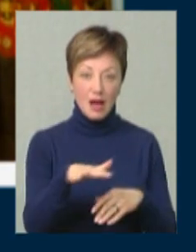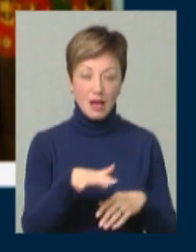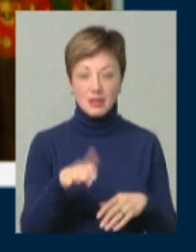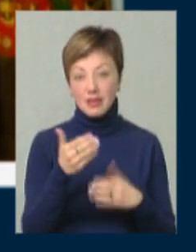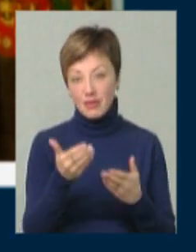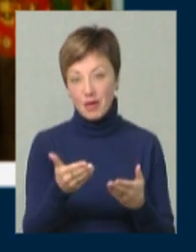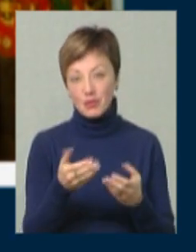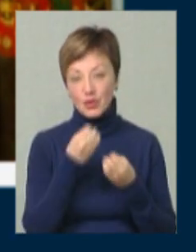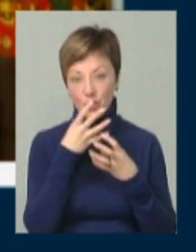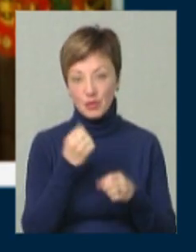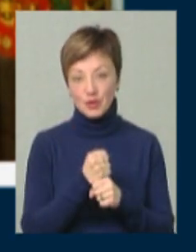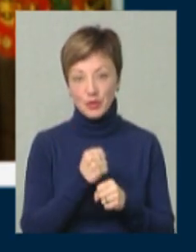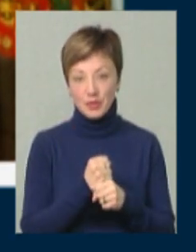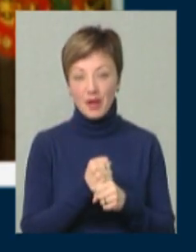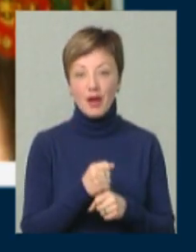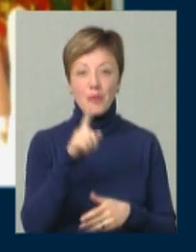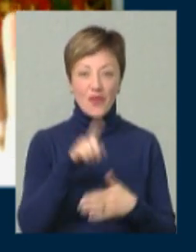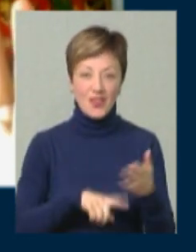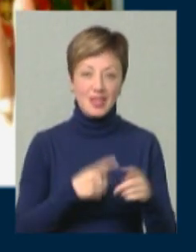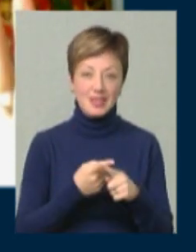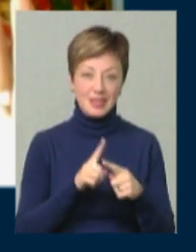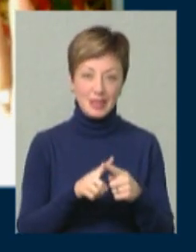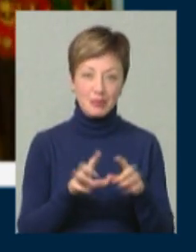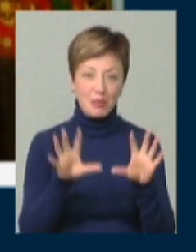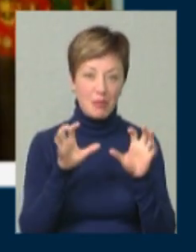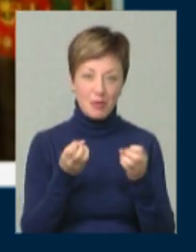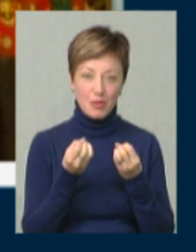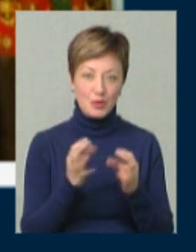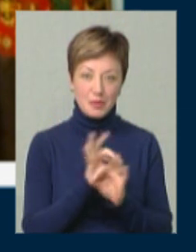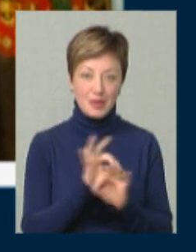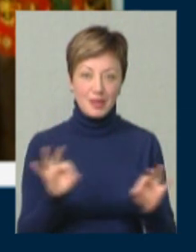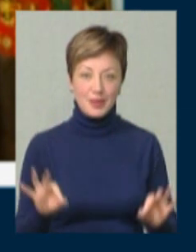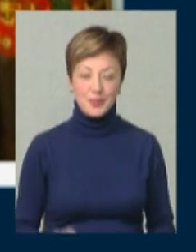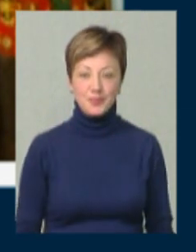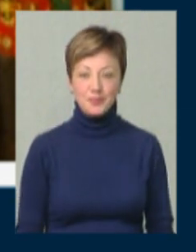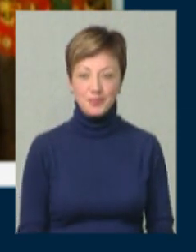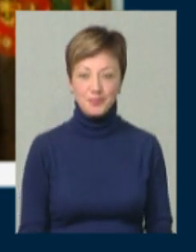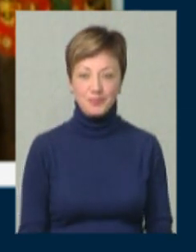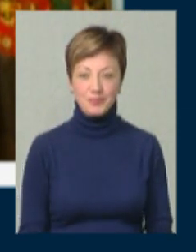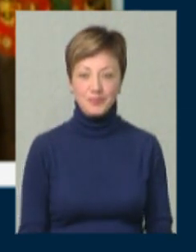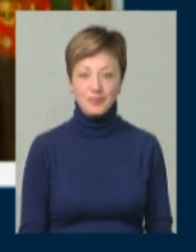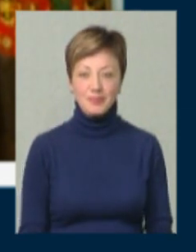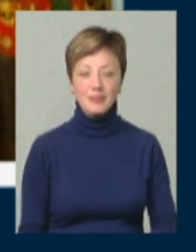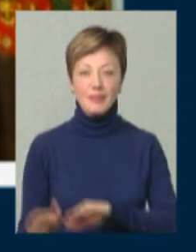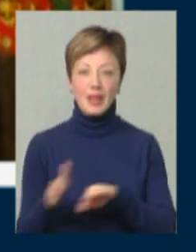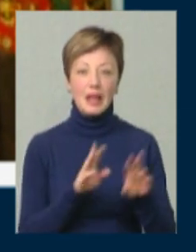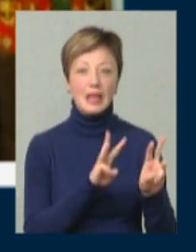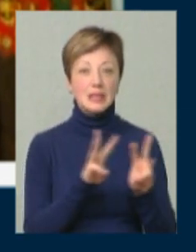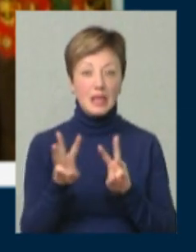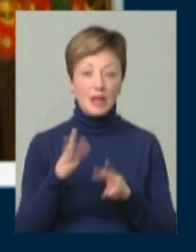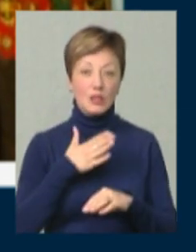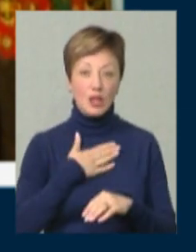і вами добре зроблених. От повірте, це сприймається просто прекрасно. На сайті нашої